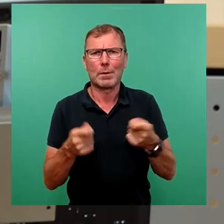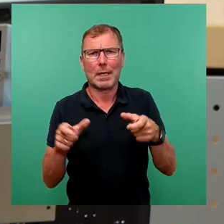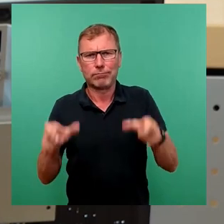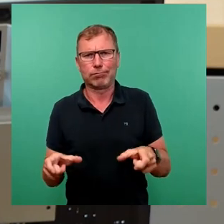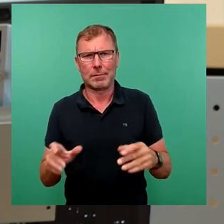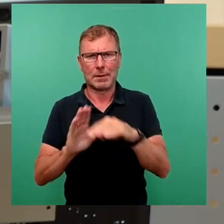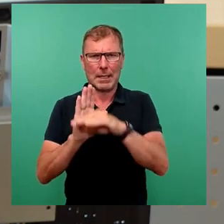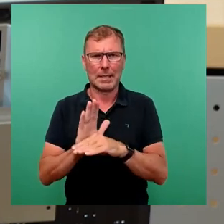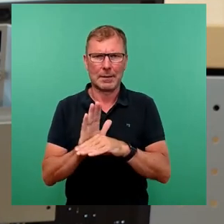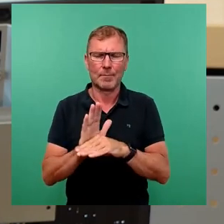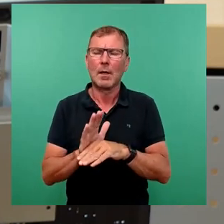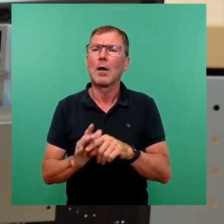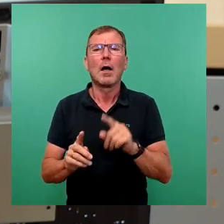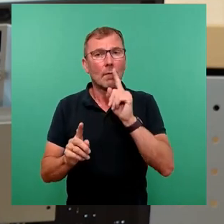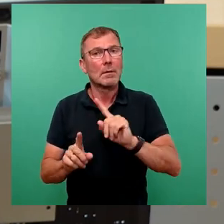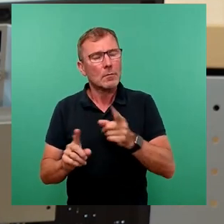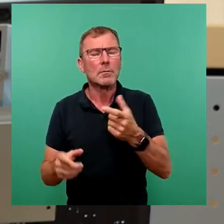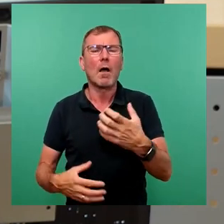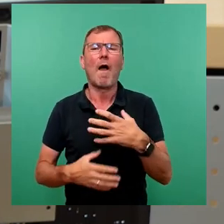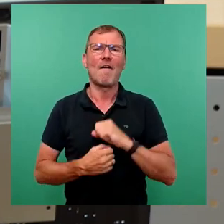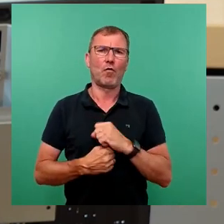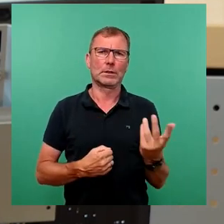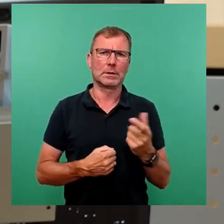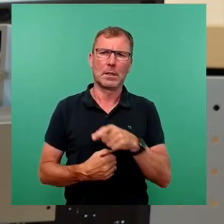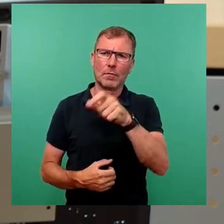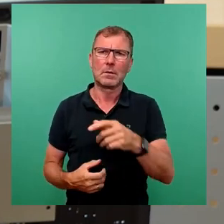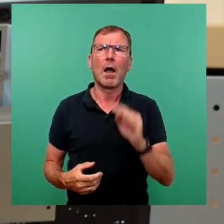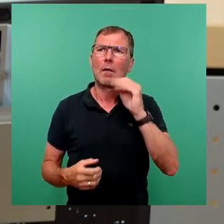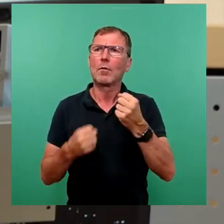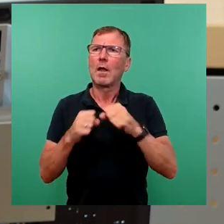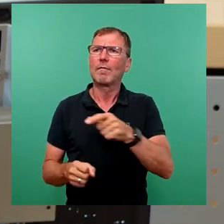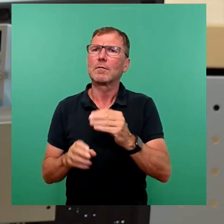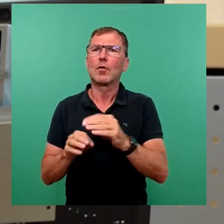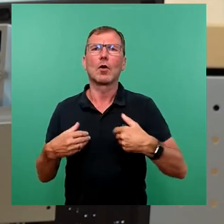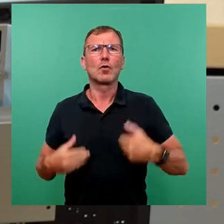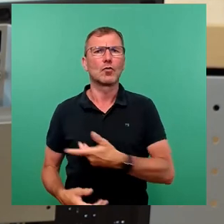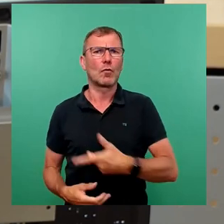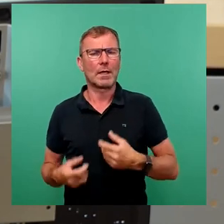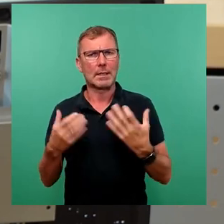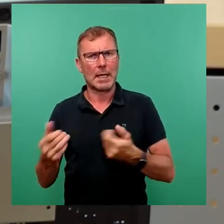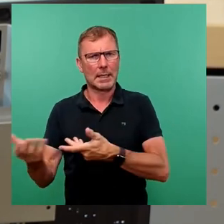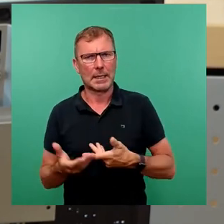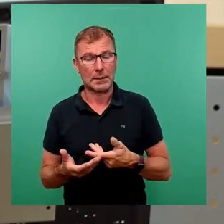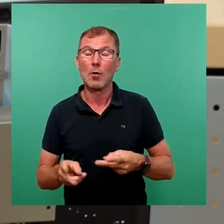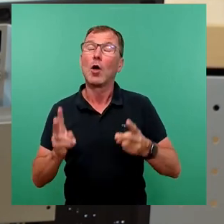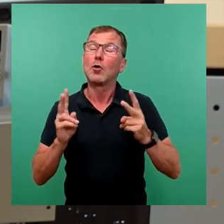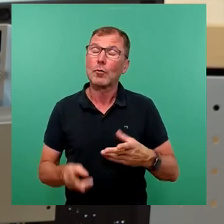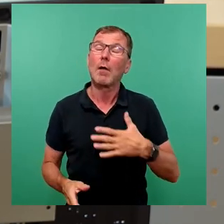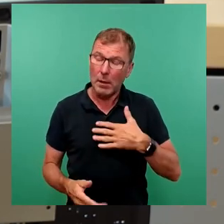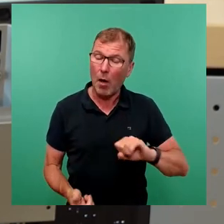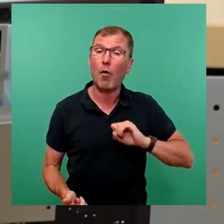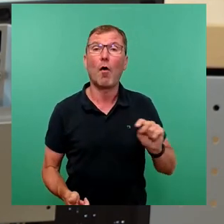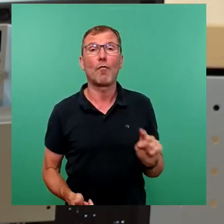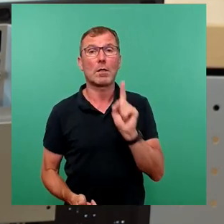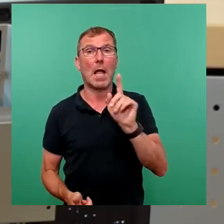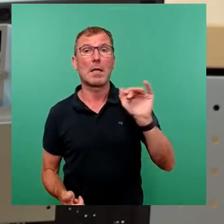nichts als frustrierte, engagierte, anstatt Anwohnerfeste für zufriedene Gäste. Die Stadt hat auch was davon. Auch das sollte an dieser